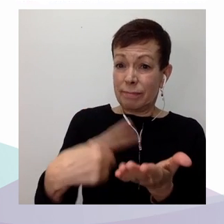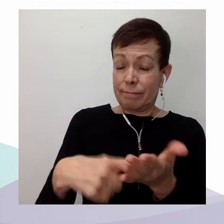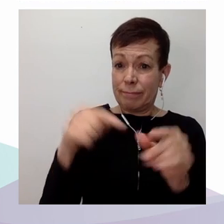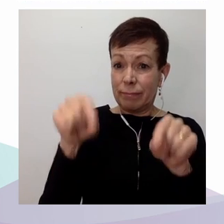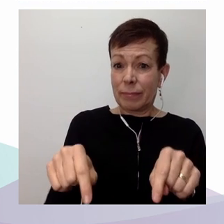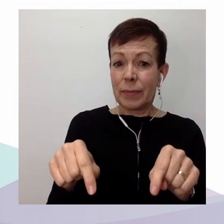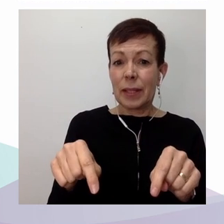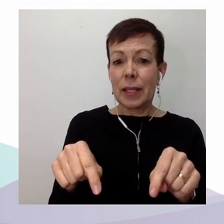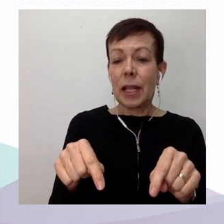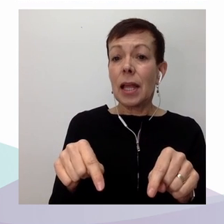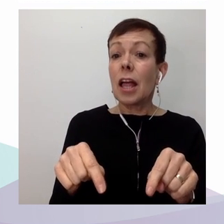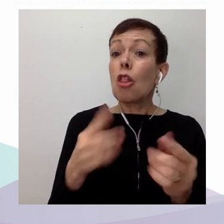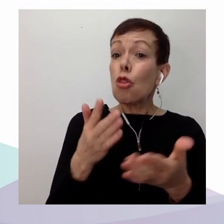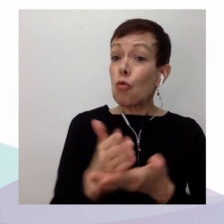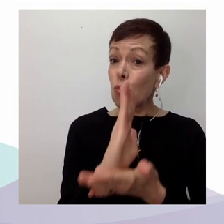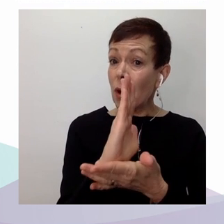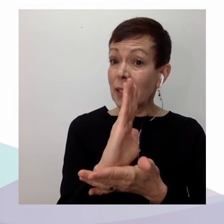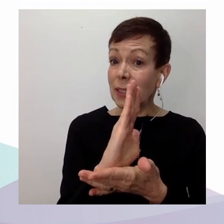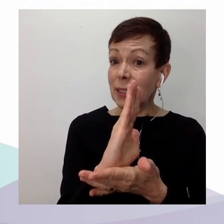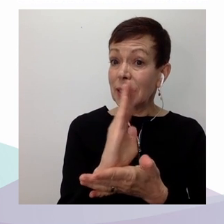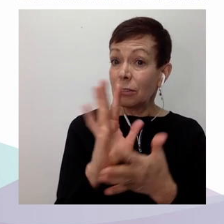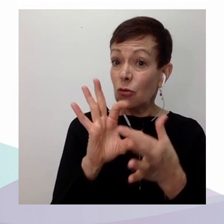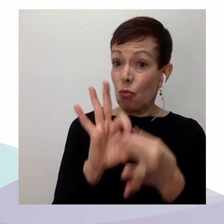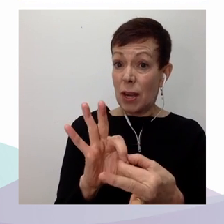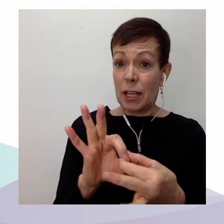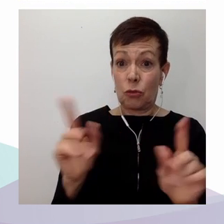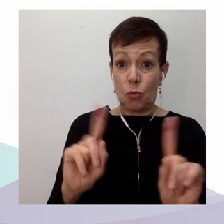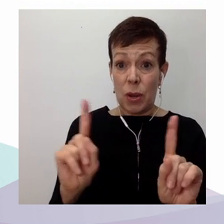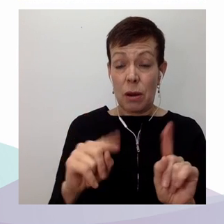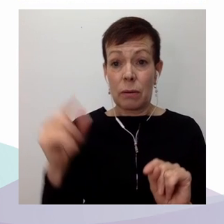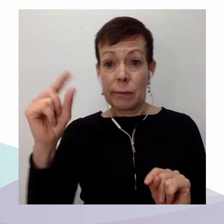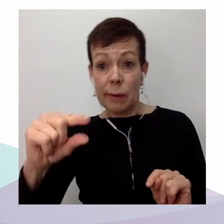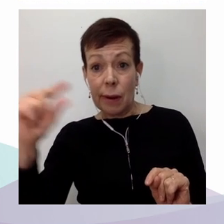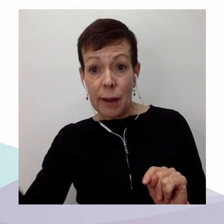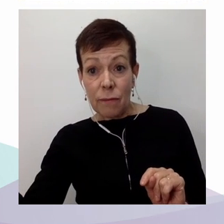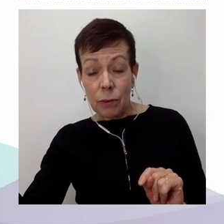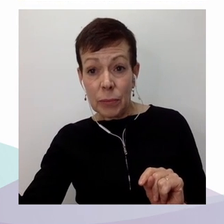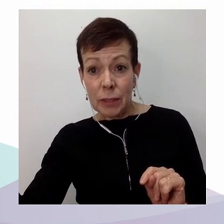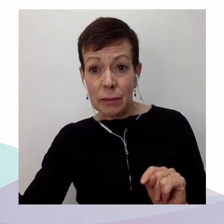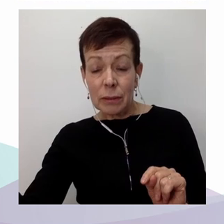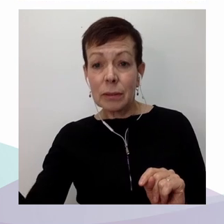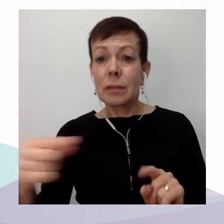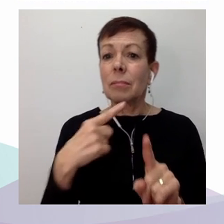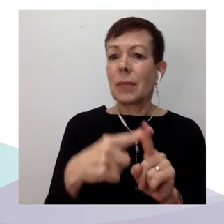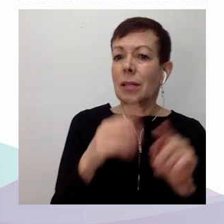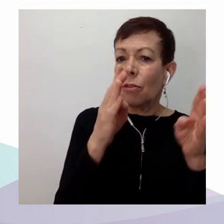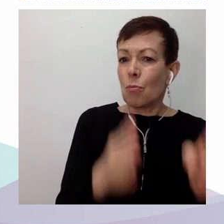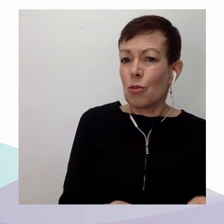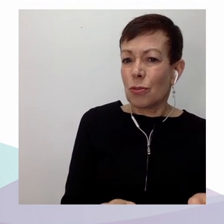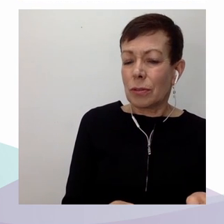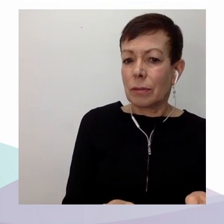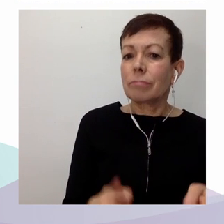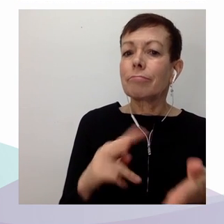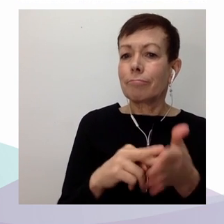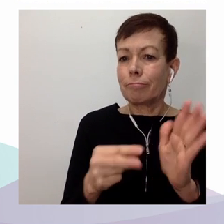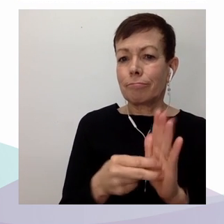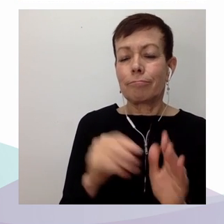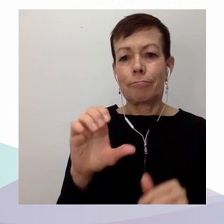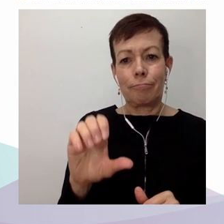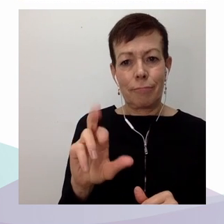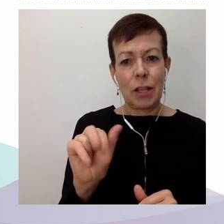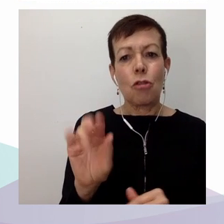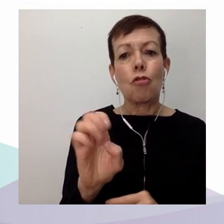'idée du délit d'insolidarité vient prendre toute sa valeur heuristique. Parce que je pense qu'en mobilisant ce concept d